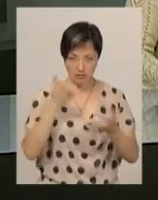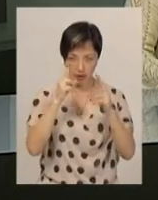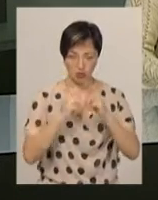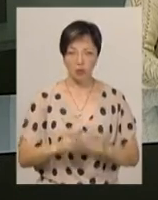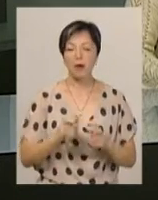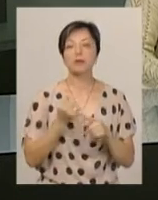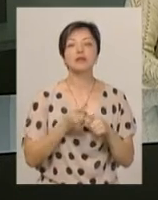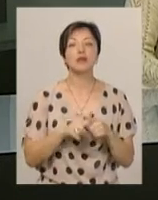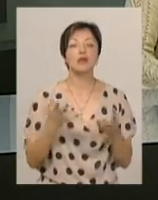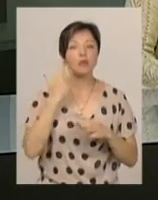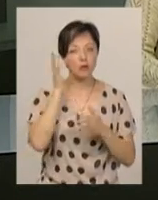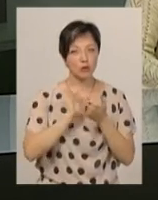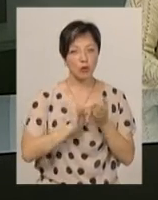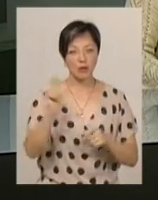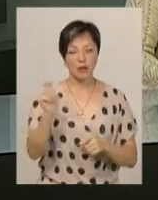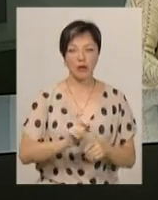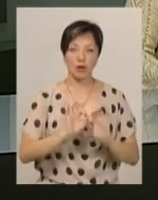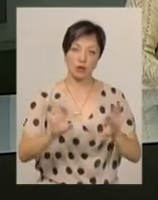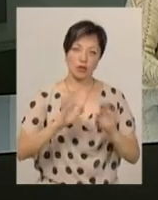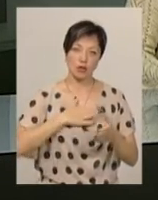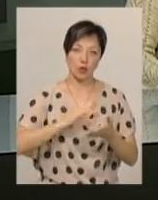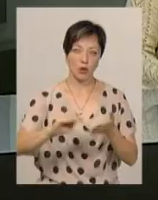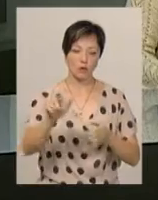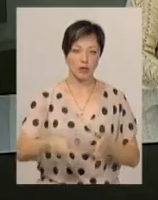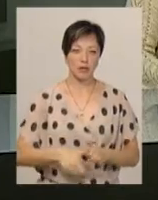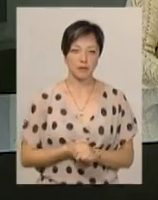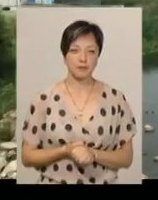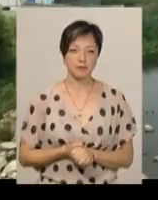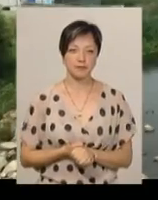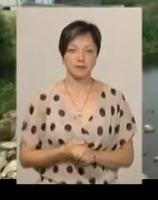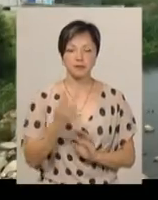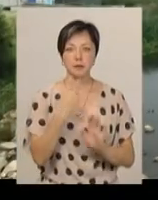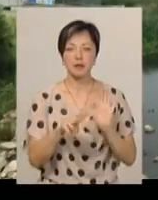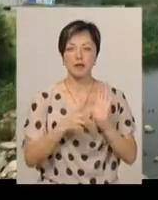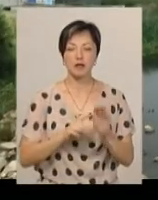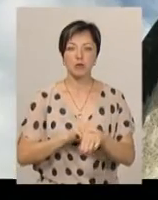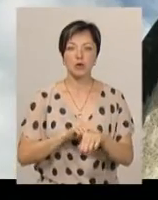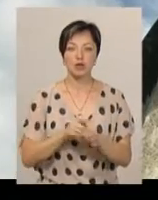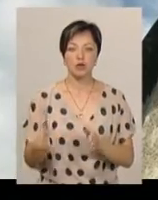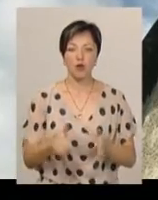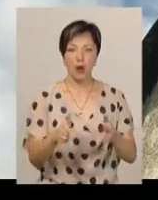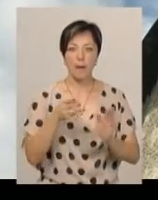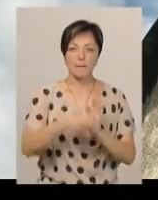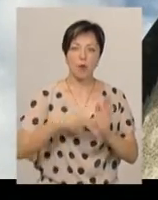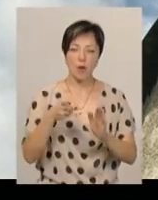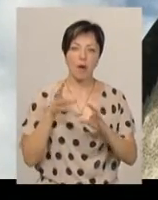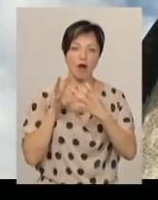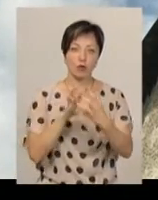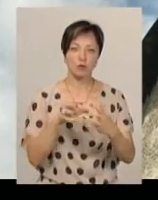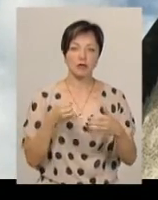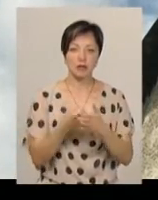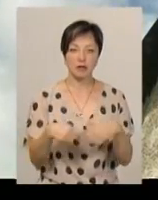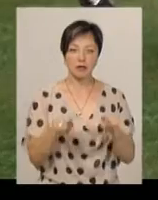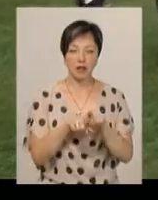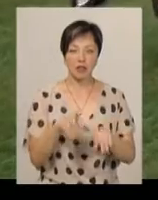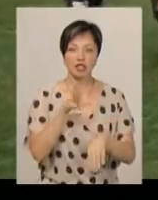розкопками. З якою метою приїхали, розкаже Дарина Денисенко. 27 годин дороги, потягом та автобусом. Так до Меджибужа